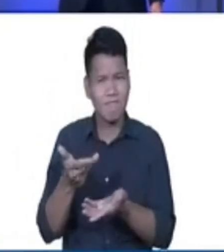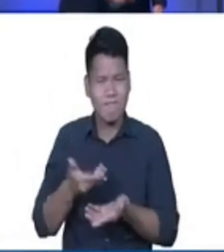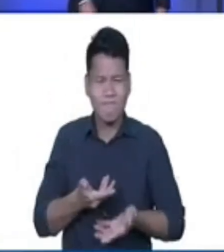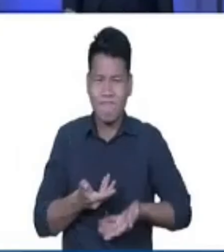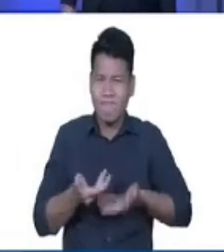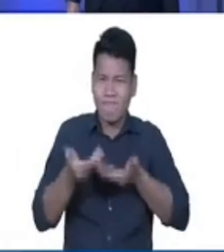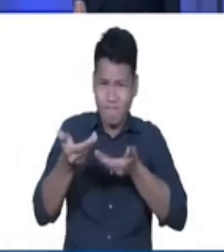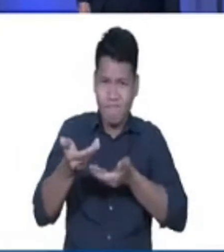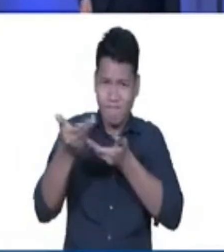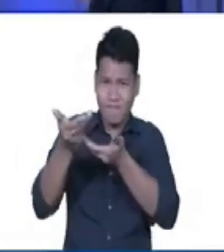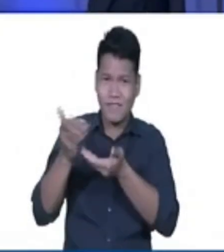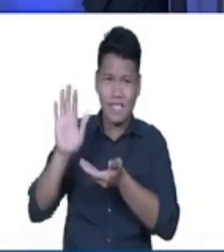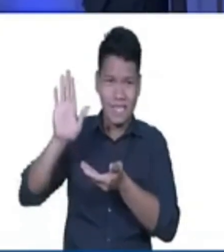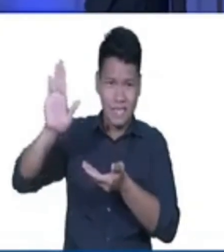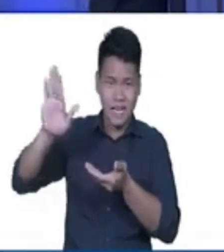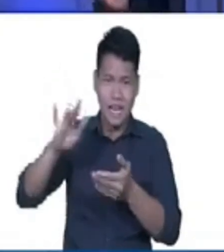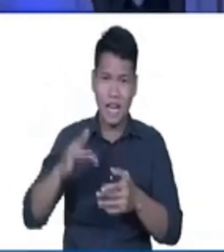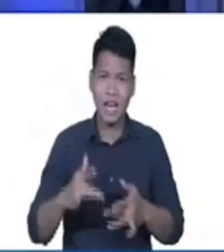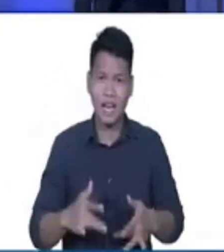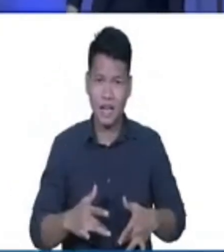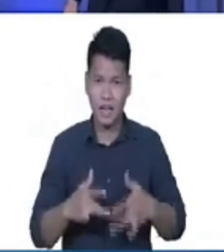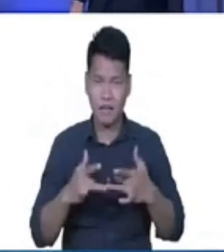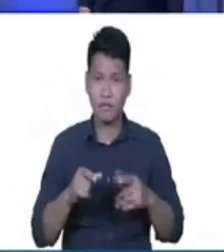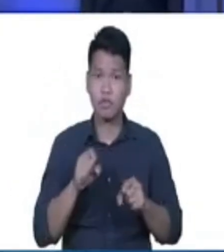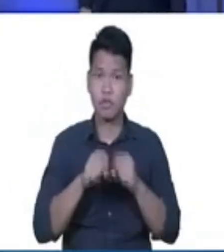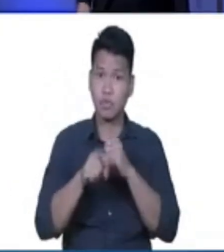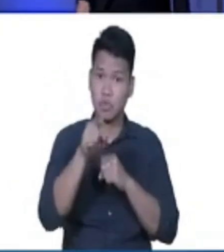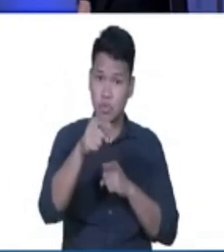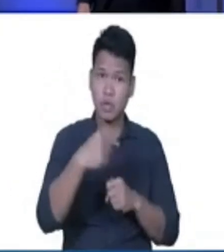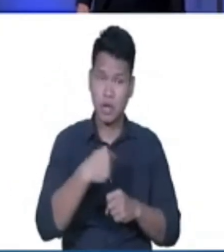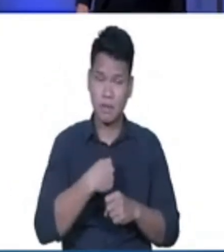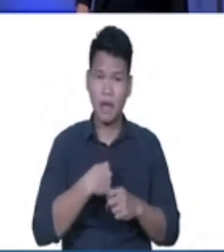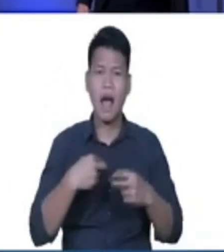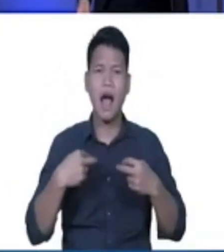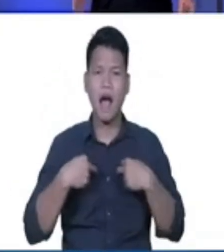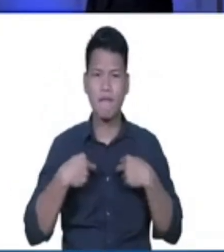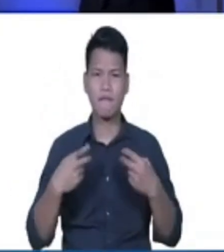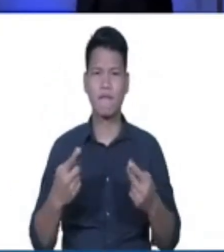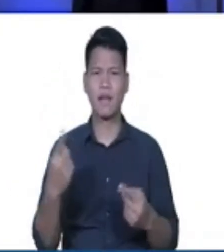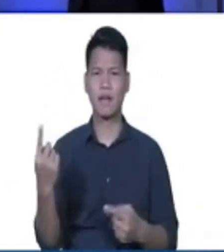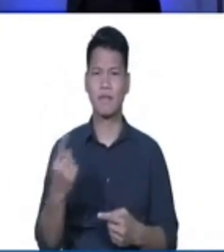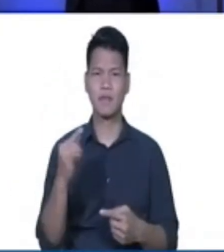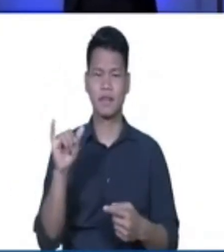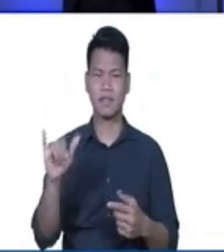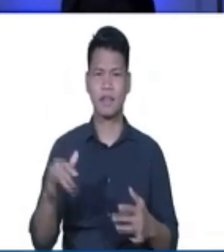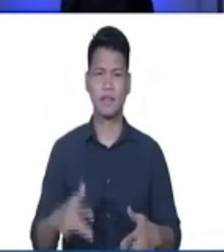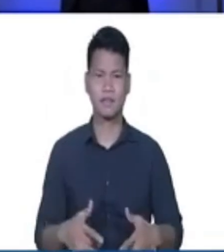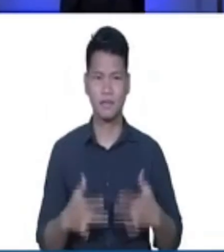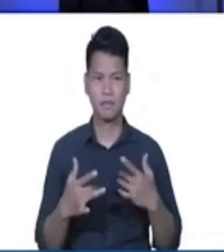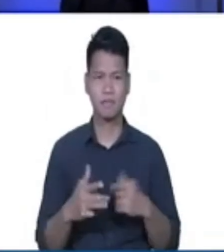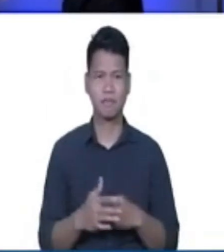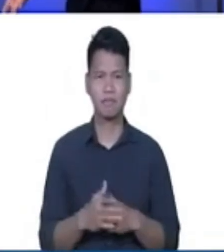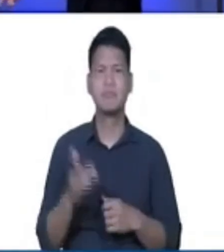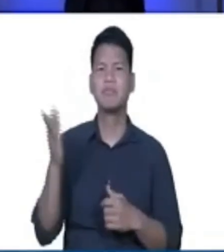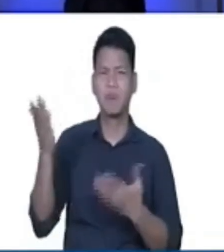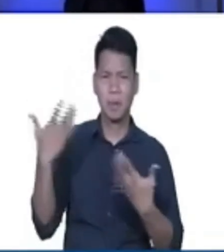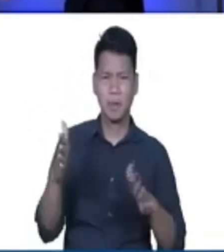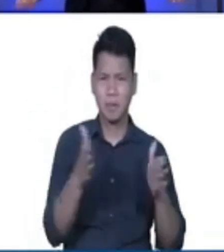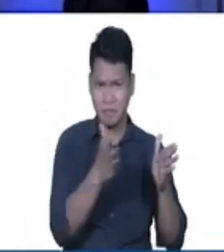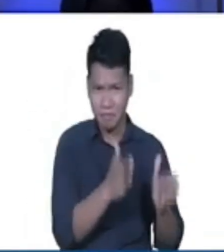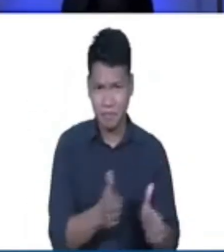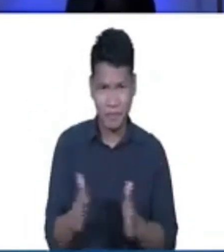upang ka ikaw at ako ay magkaroon ng buhay na wala hanggan He made the plan He made the way